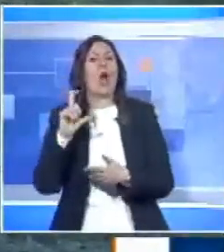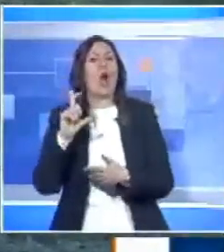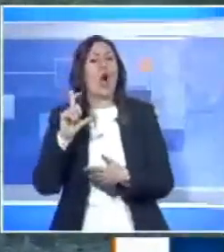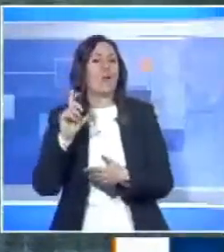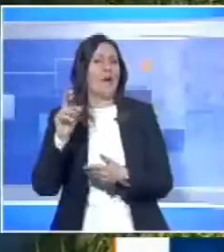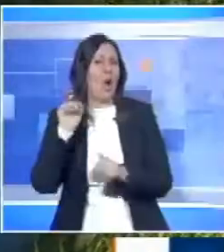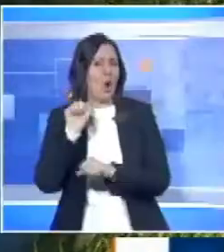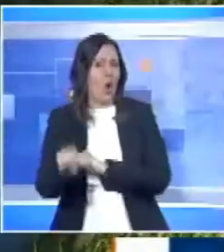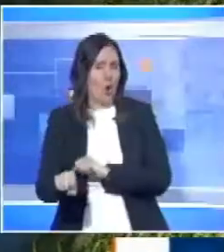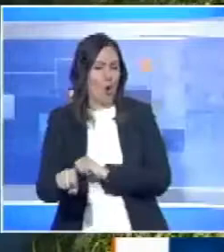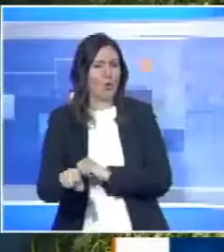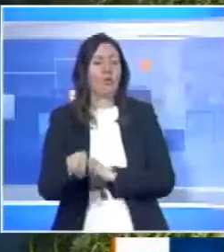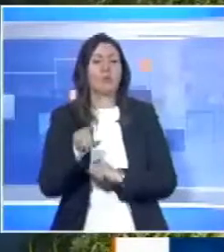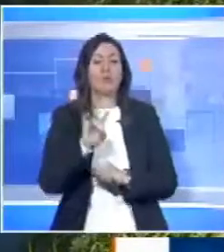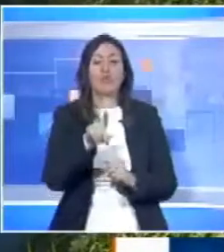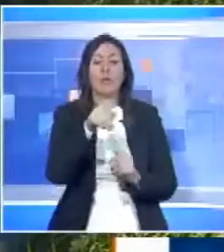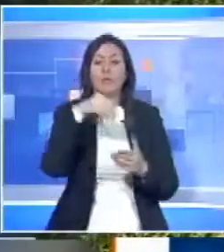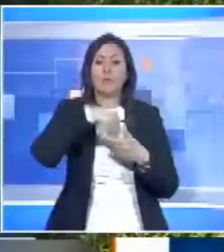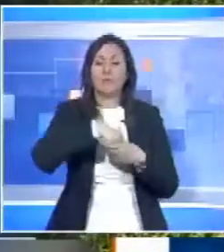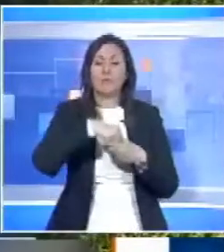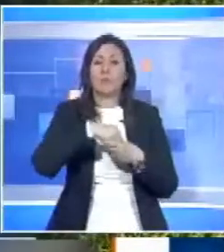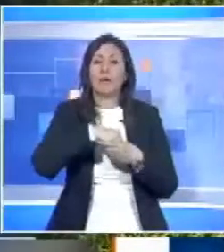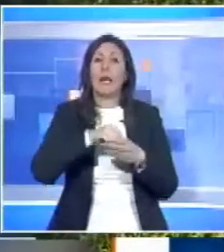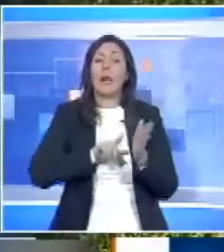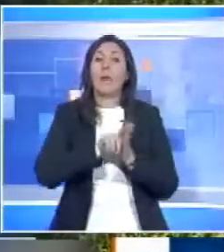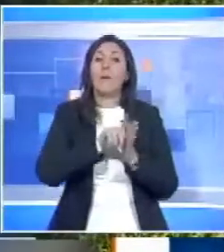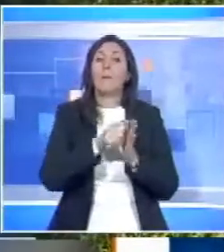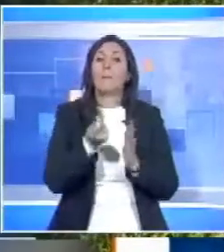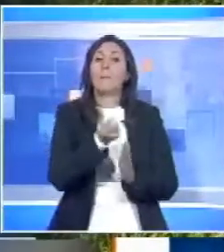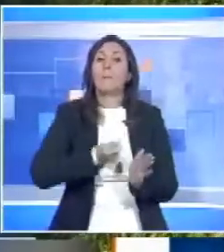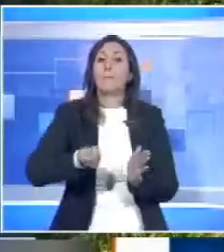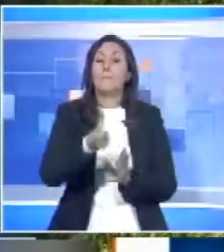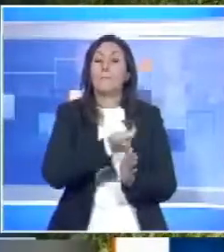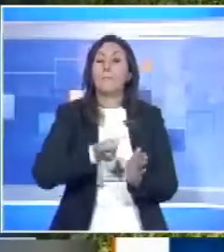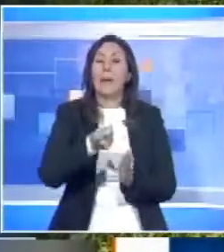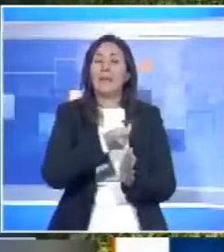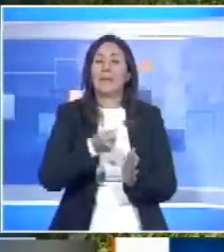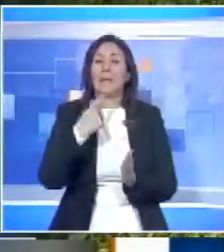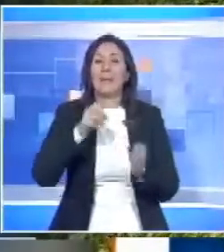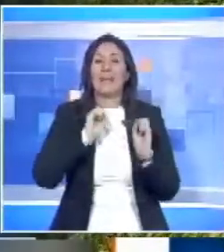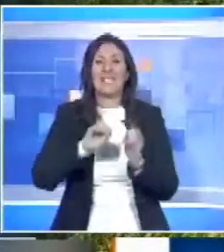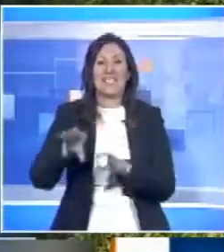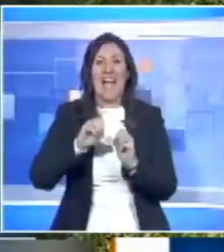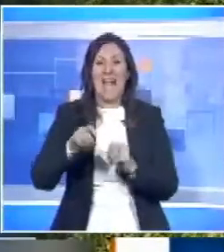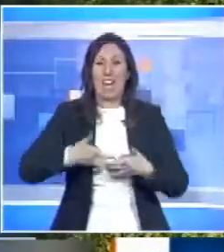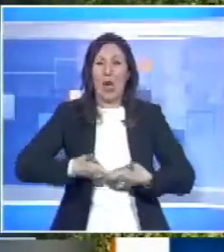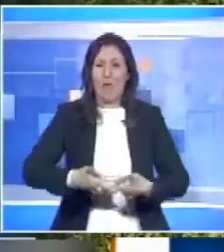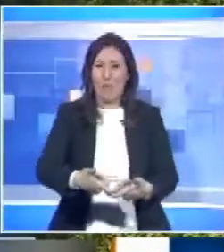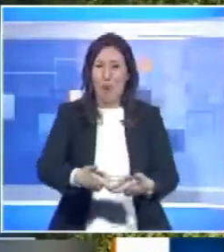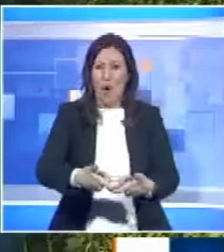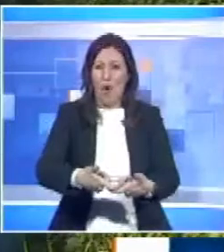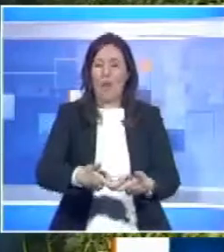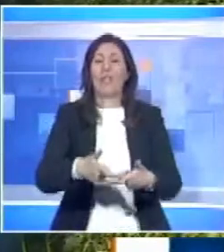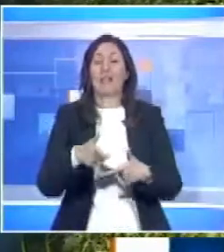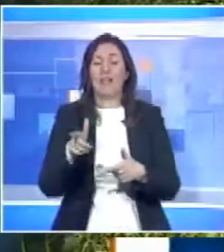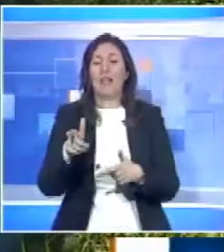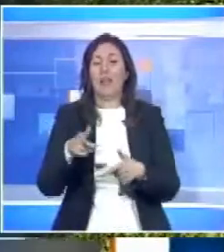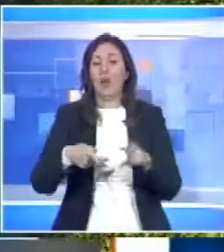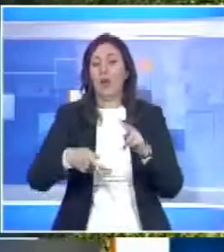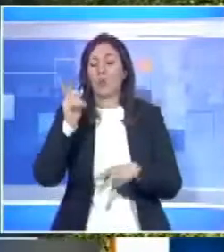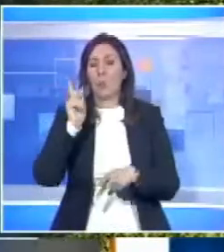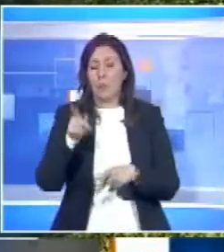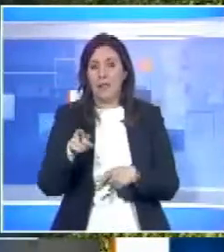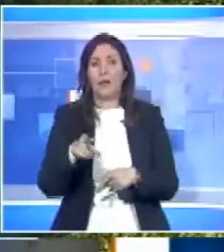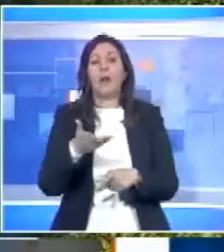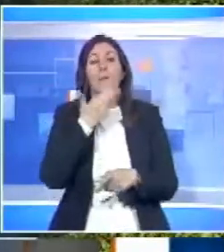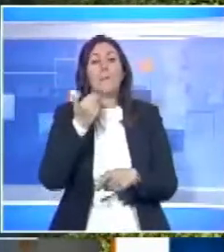Hanno rilevato dei tenori di batteri fecali 20 volte la soglia di legge per gli scarichi fognari in acque superficiali ed è ovvio che manca la